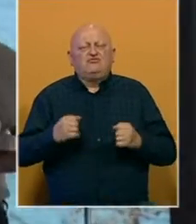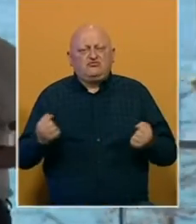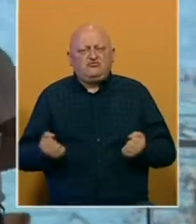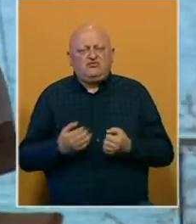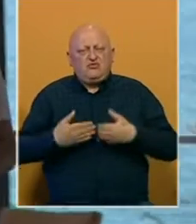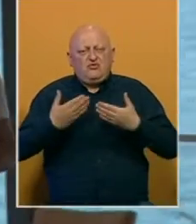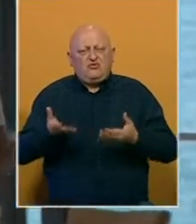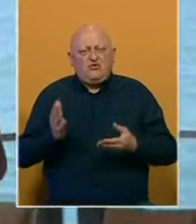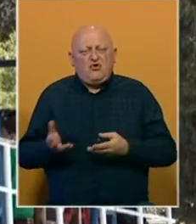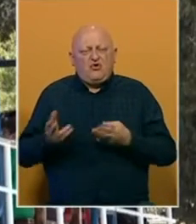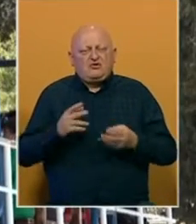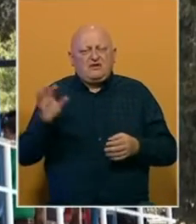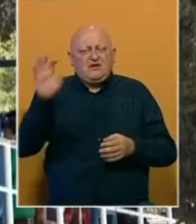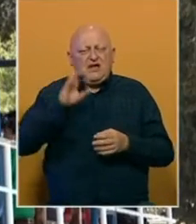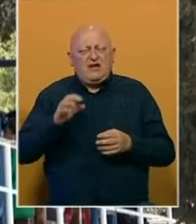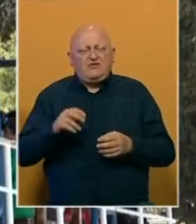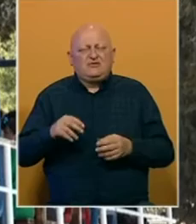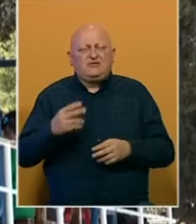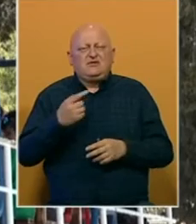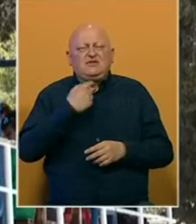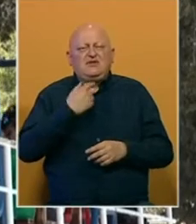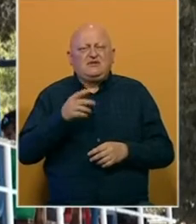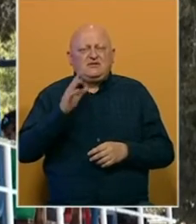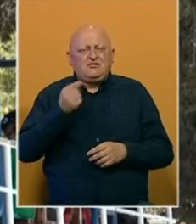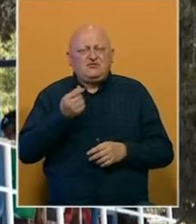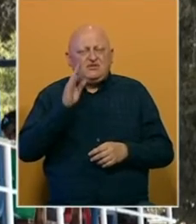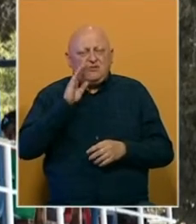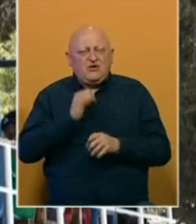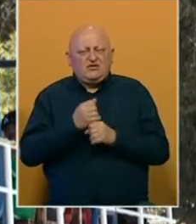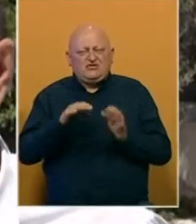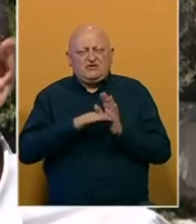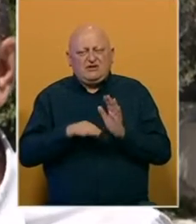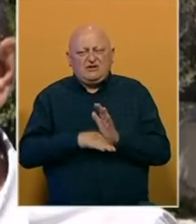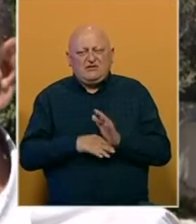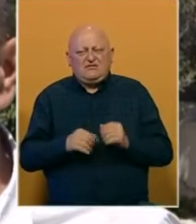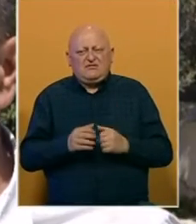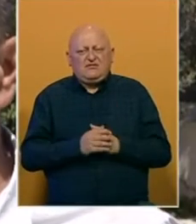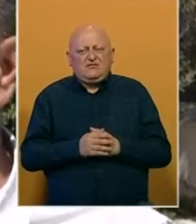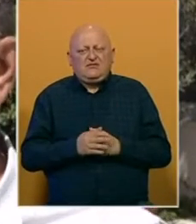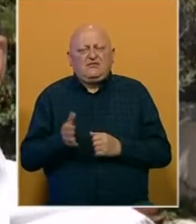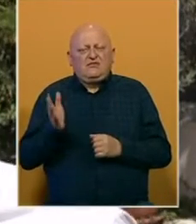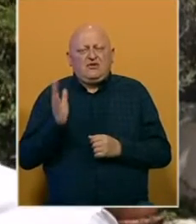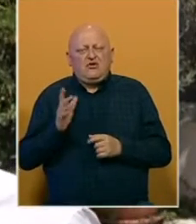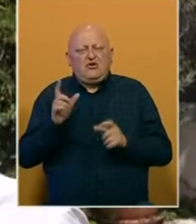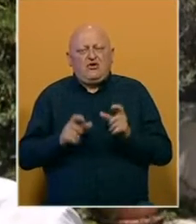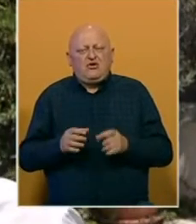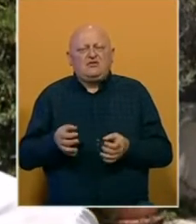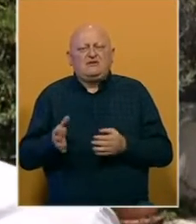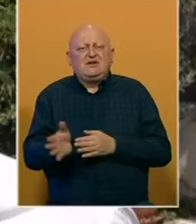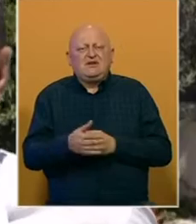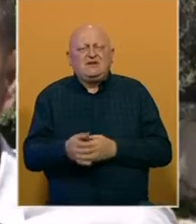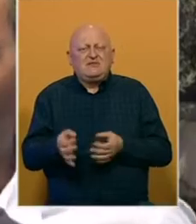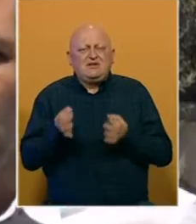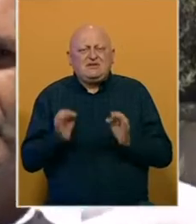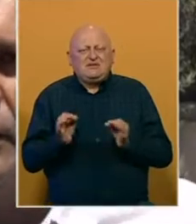gostima ponuditi evropski kvalitet za cijene u skladu sa bosansko-hercegovačkim standardom. Gosti su centar slan za riblje i specialitete,